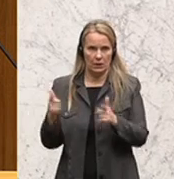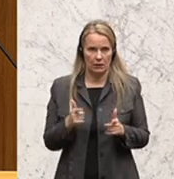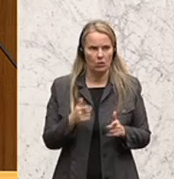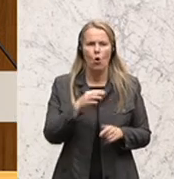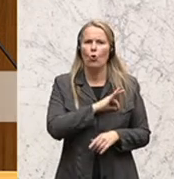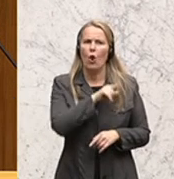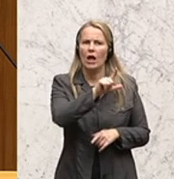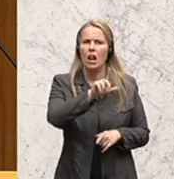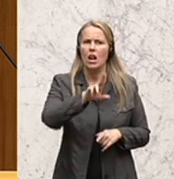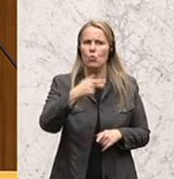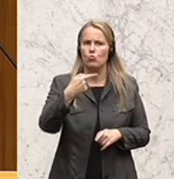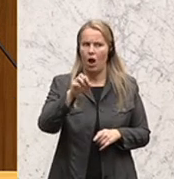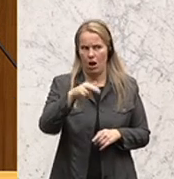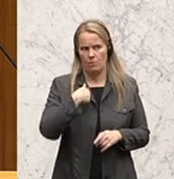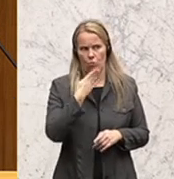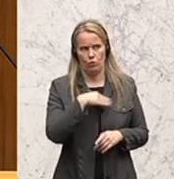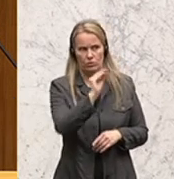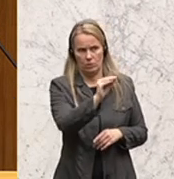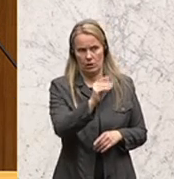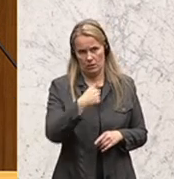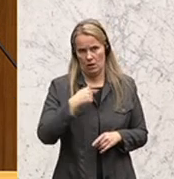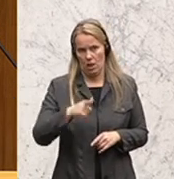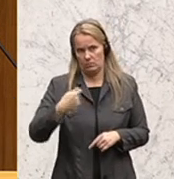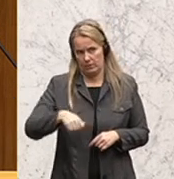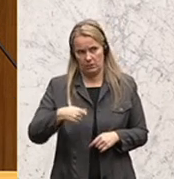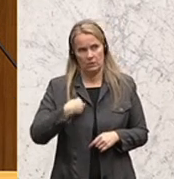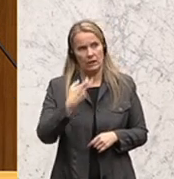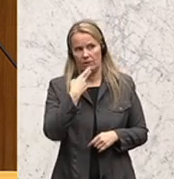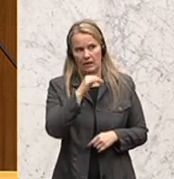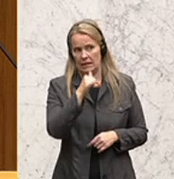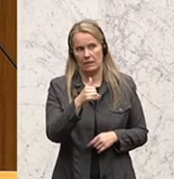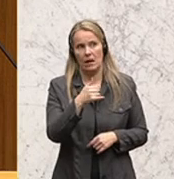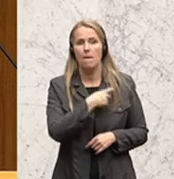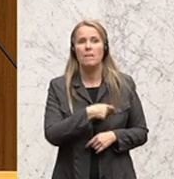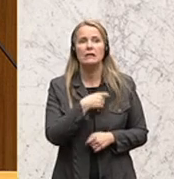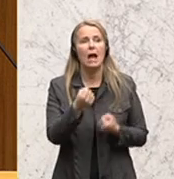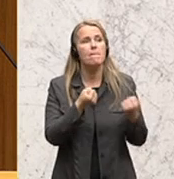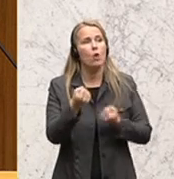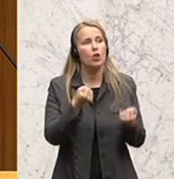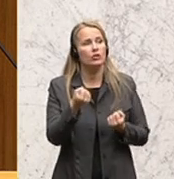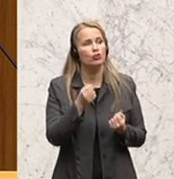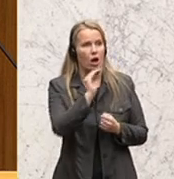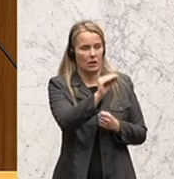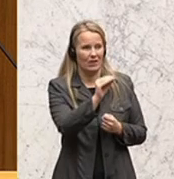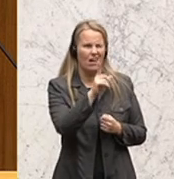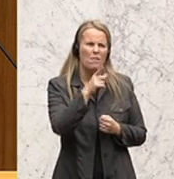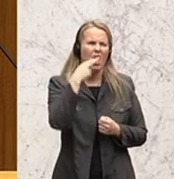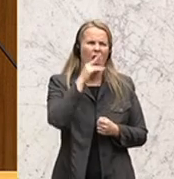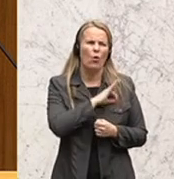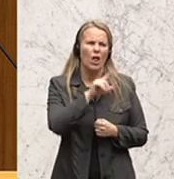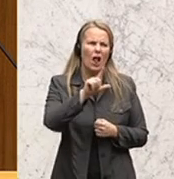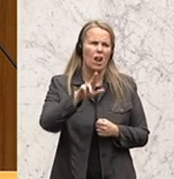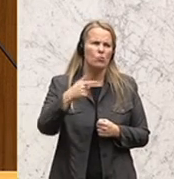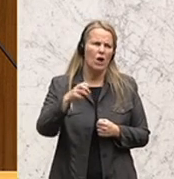möchte ich nur eines sagen. Ich möchte hier als Präsident selbstverständlich nicht parteipolitisch agieren. Aber, Herr Kollege Lugar, Sie sollten sich schon eine Frage